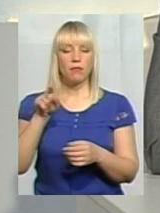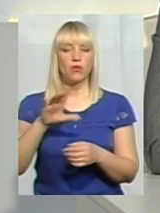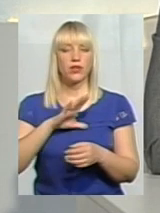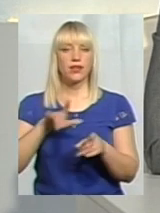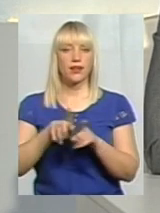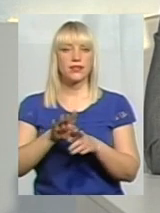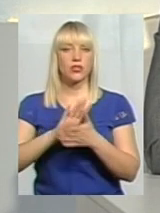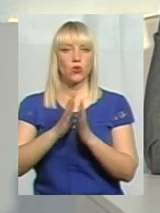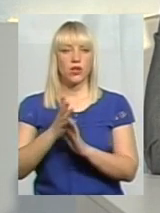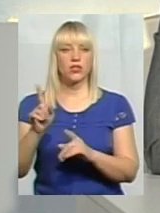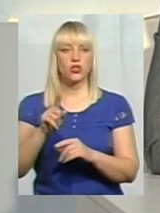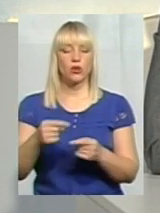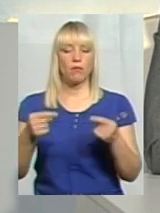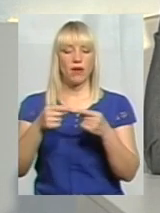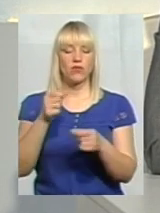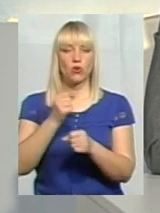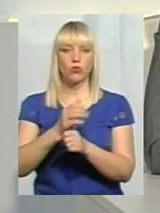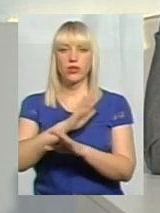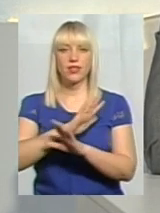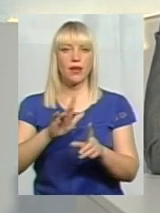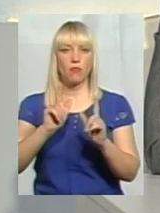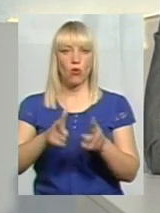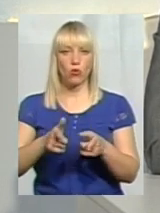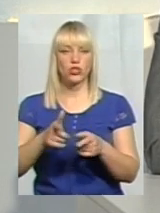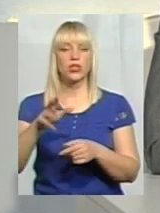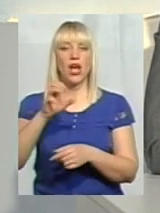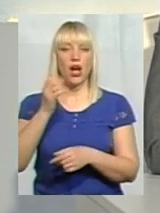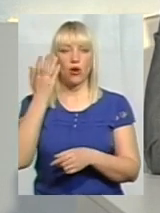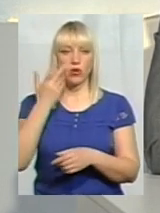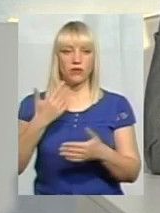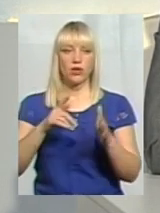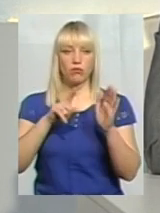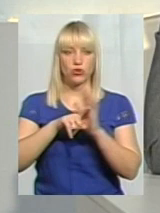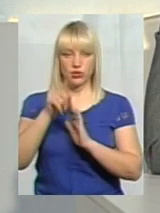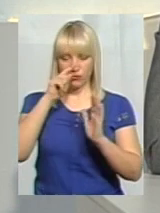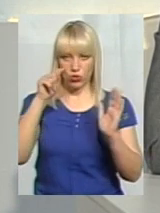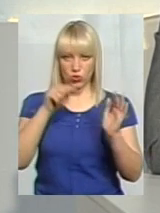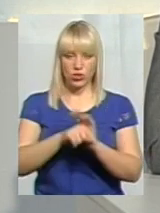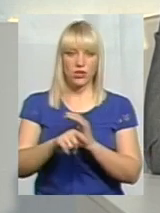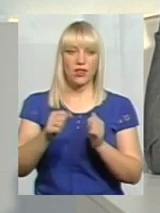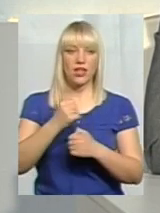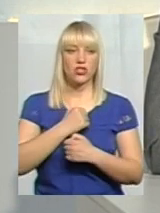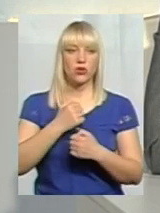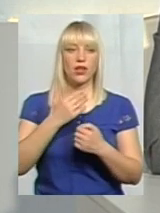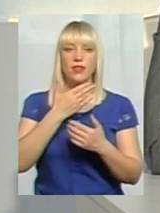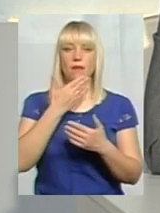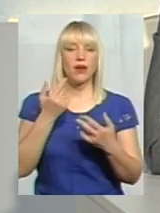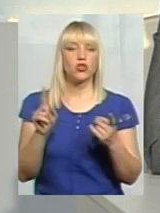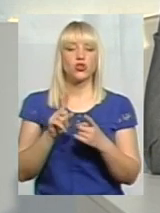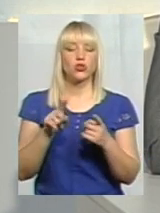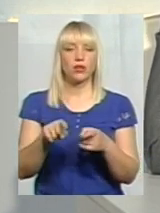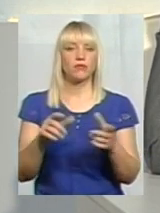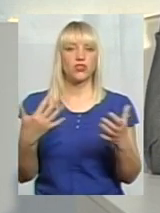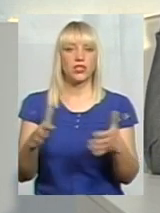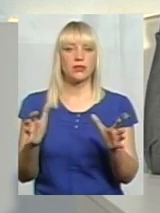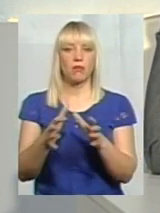певні роботи були не погоджені, а коли вже почалося втручання, на жаль, вже не було змоги нічого зберегти. Тому